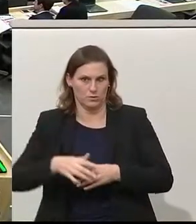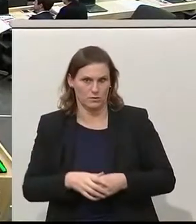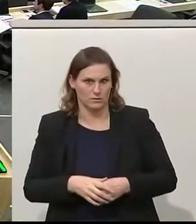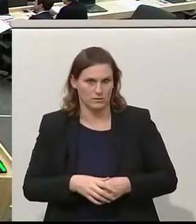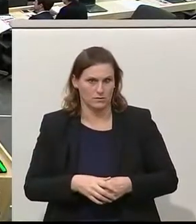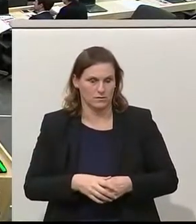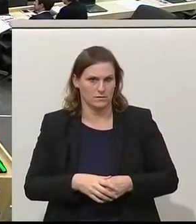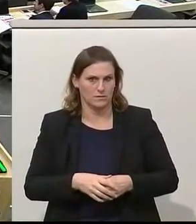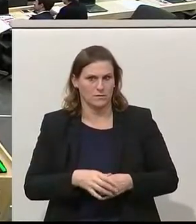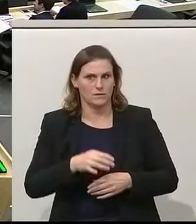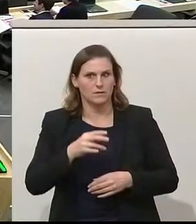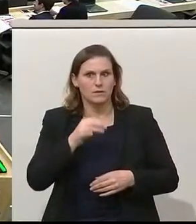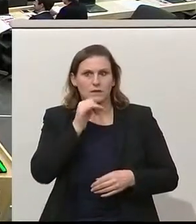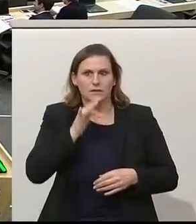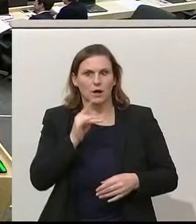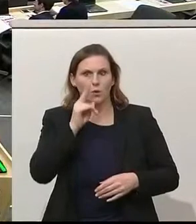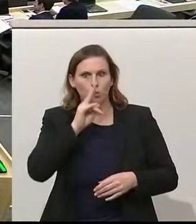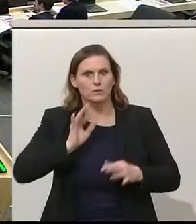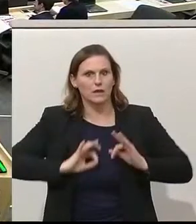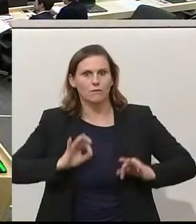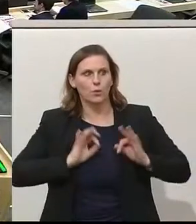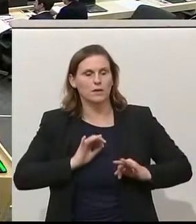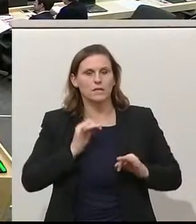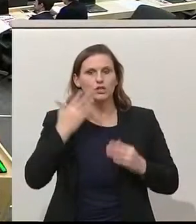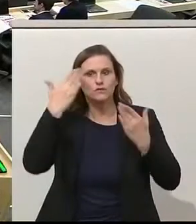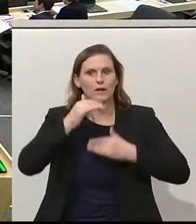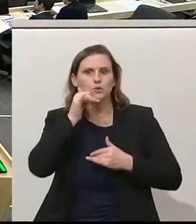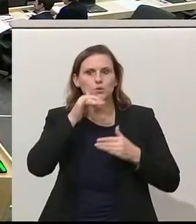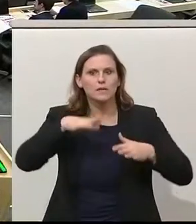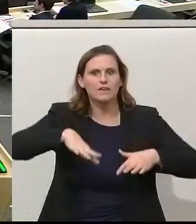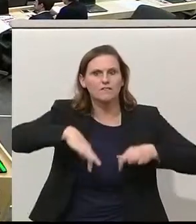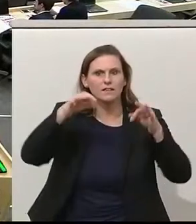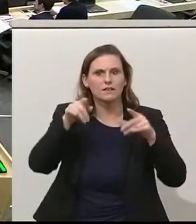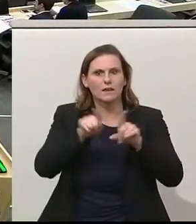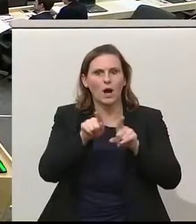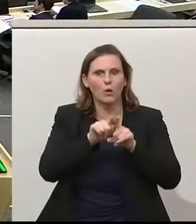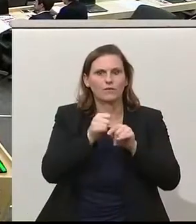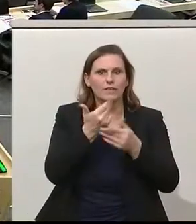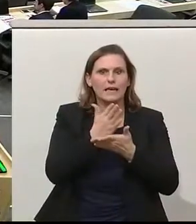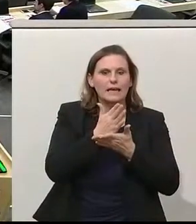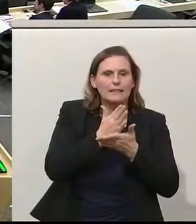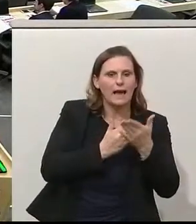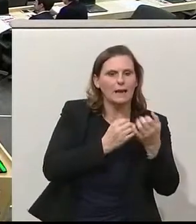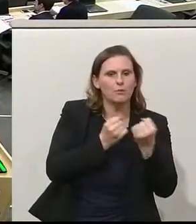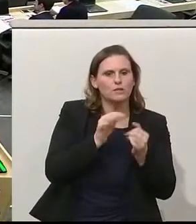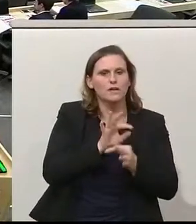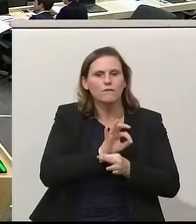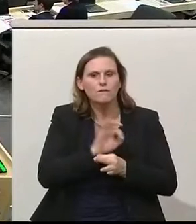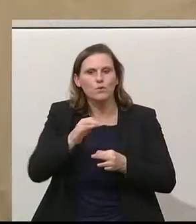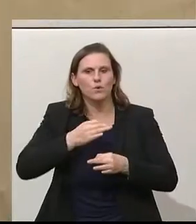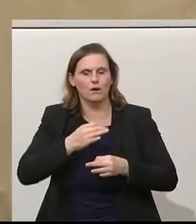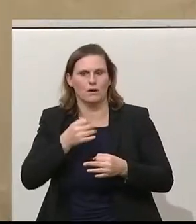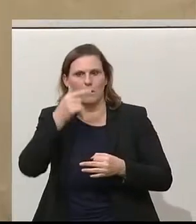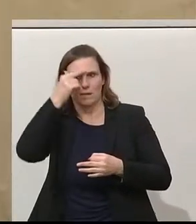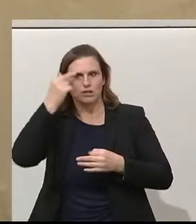ungewöhnlich, dass sich hier Schwarz und Grün gefunden haben, weil Sie machen beide Politik für Wohlhabende. Weil wo kommt denn der typische Grüne her?